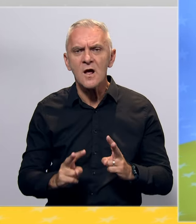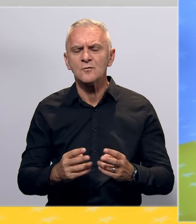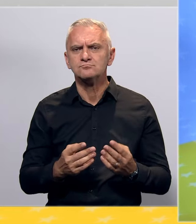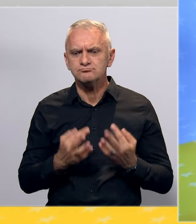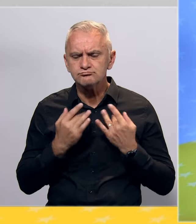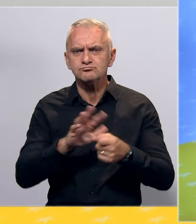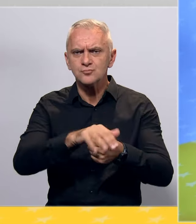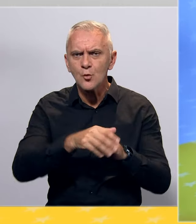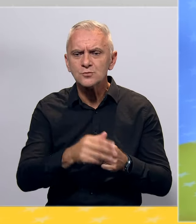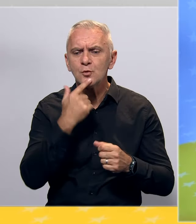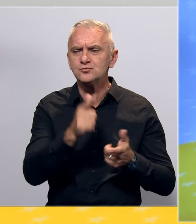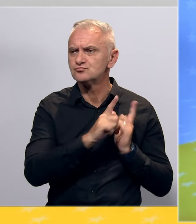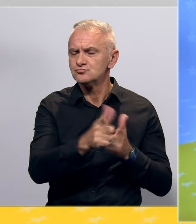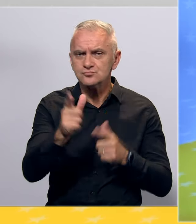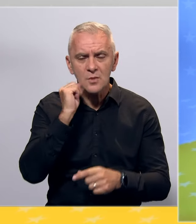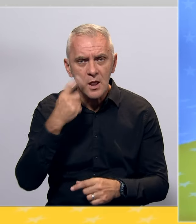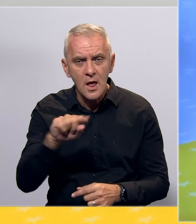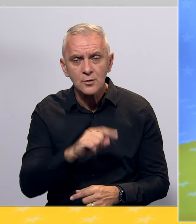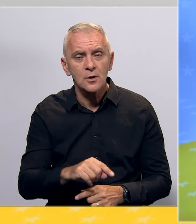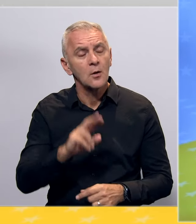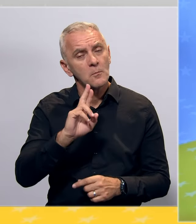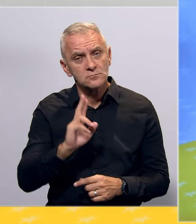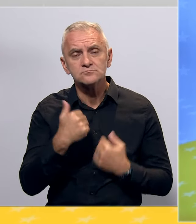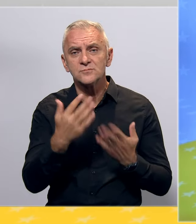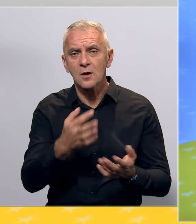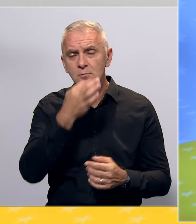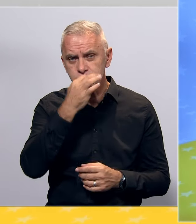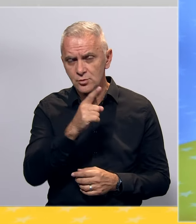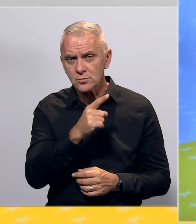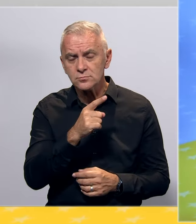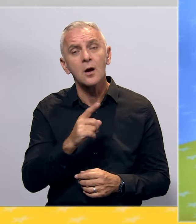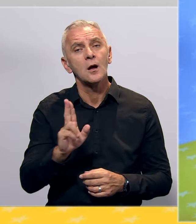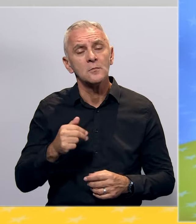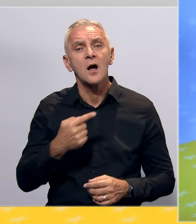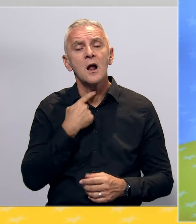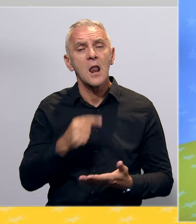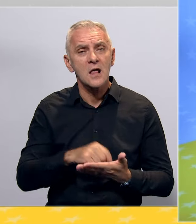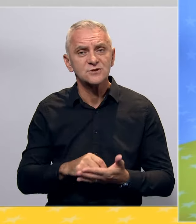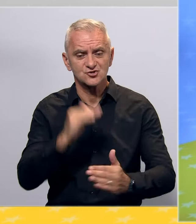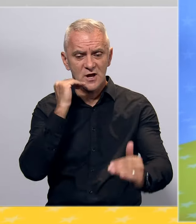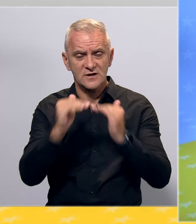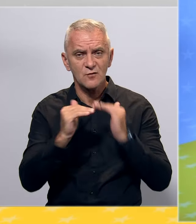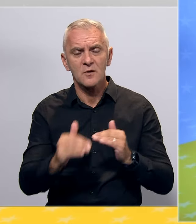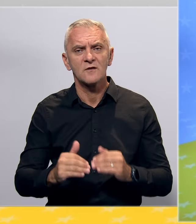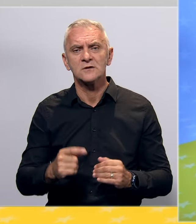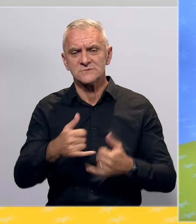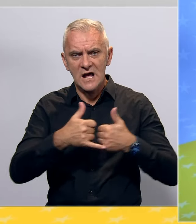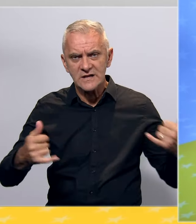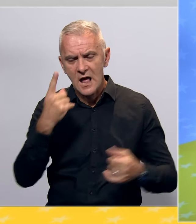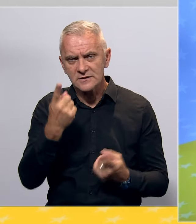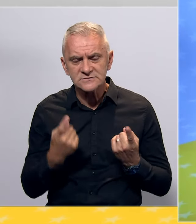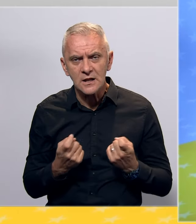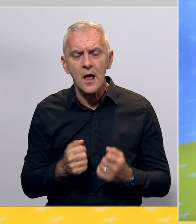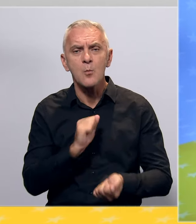koja će hraniti ovaj narod. Pokret mora bolje nudi glasačima u Bijeljini, ravnopravnost grada i sela, borbu protiv